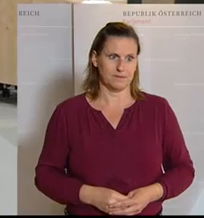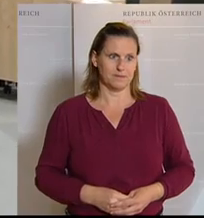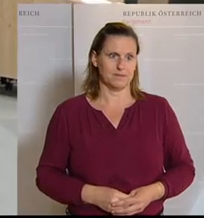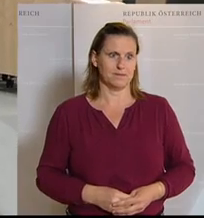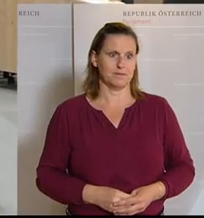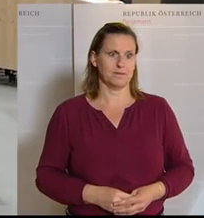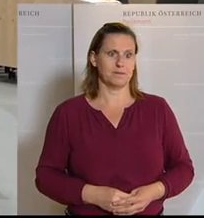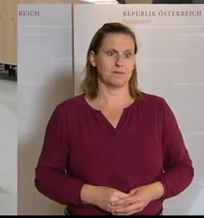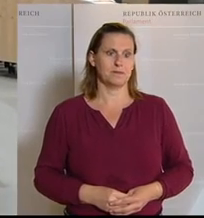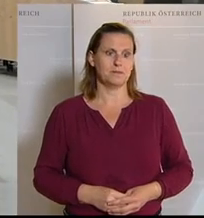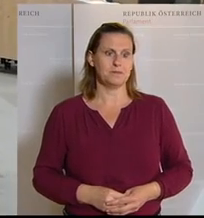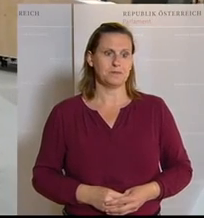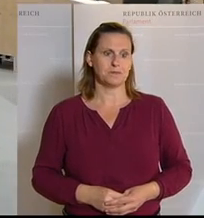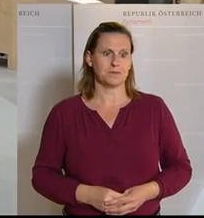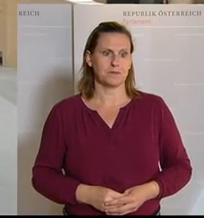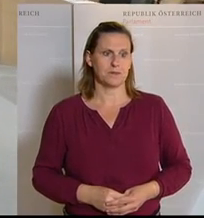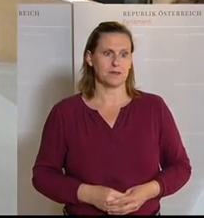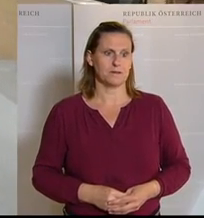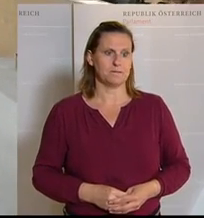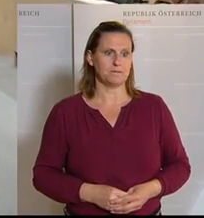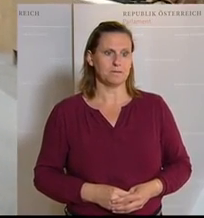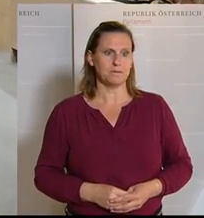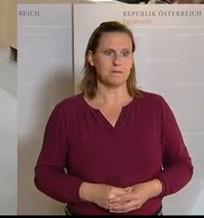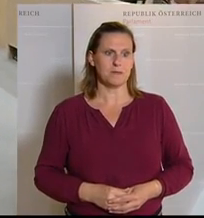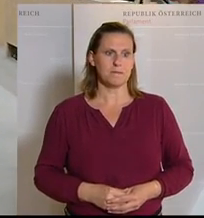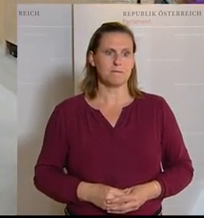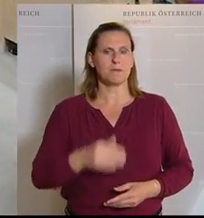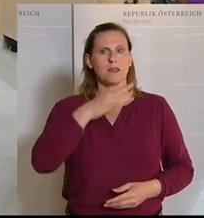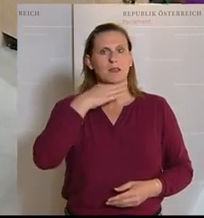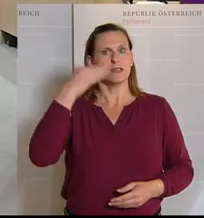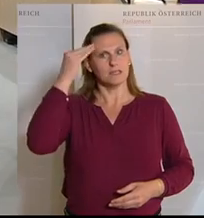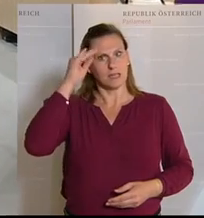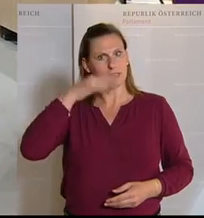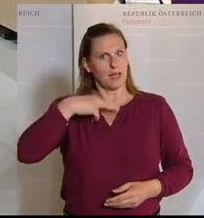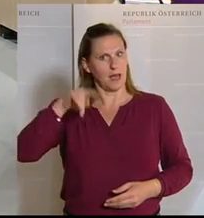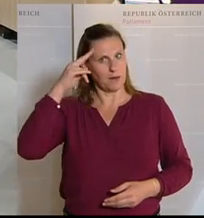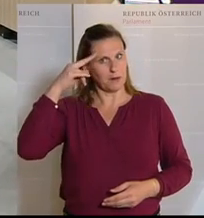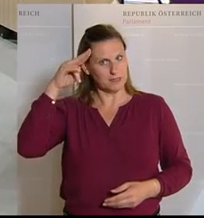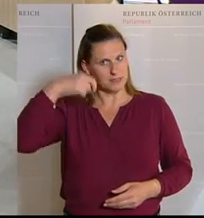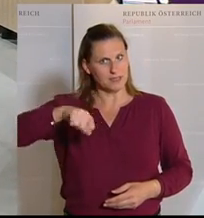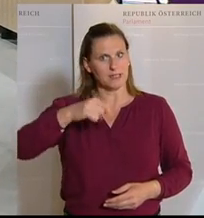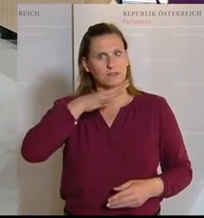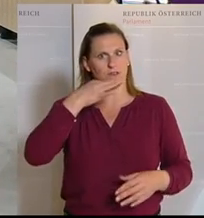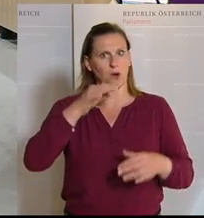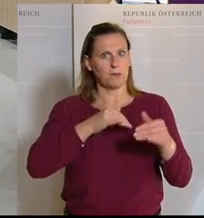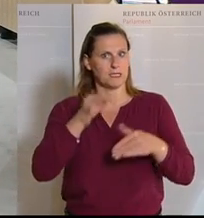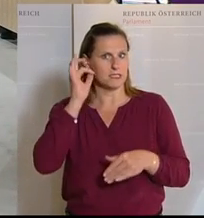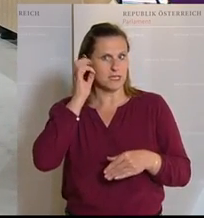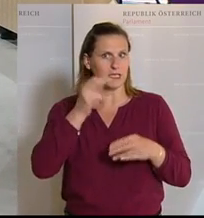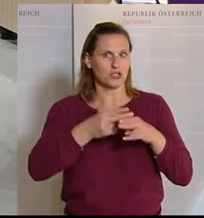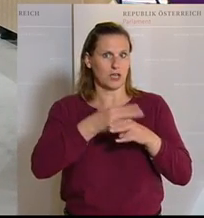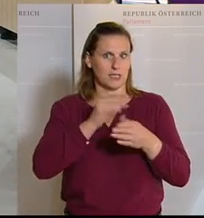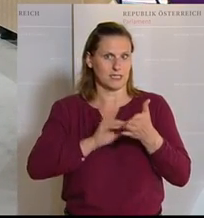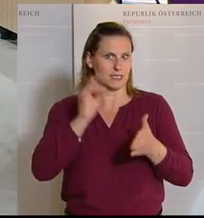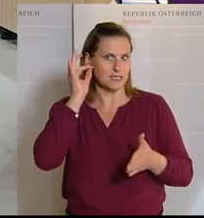Und am Weg zum Rednerpult, Maria Großbauer, ÖVP. Sehr geehrter Herr Präsident, sehr geehrte Frau Ministerin, Frau Staatssekretärin,